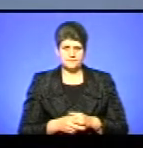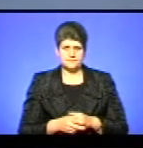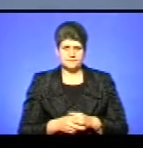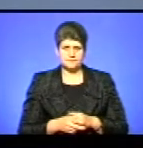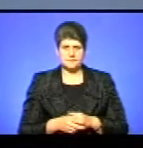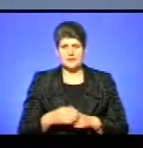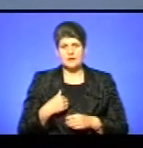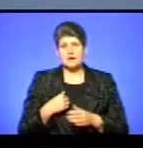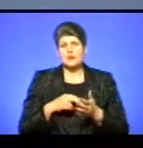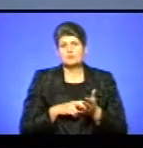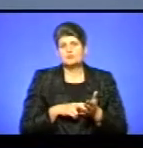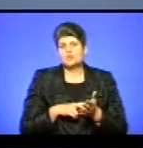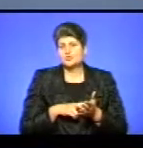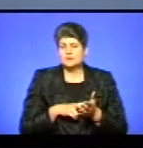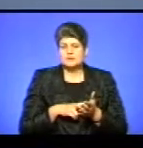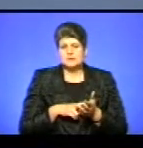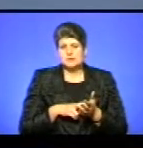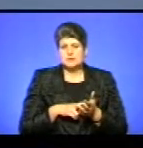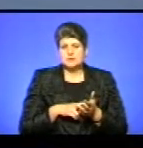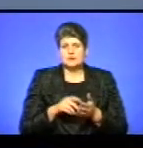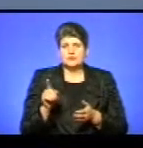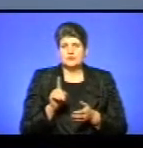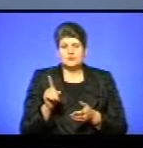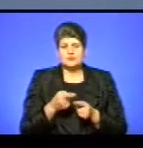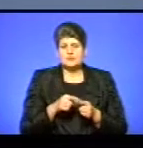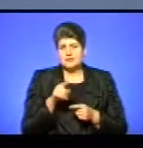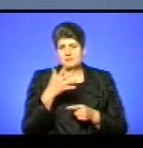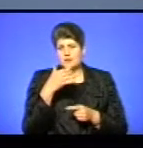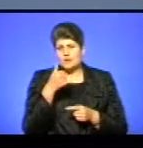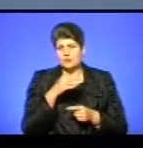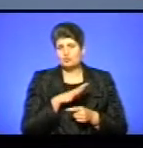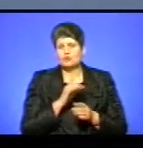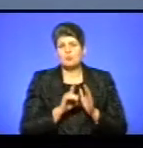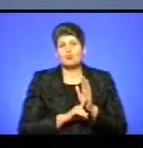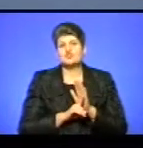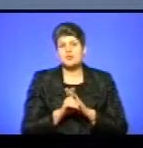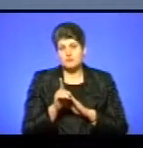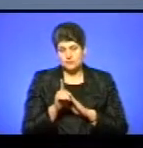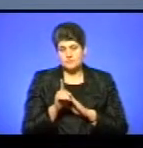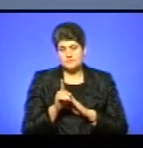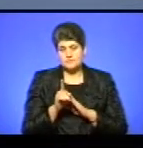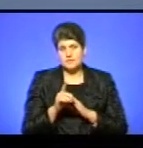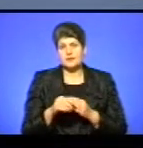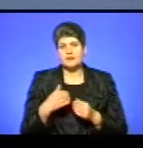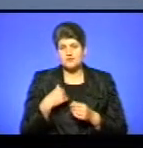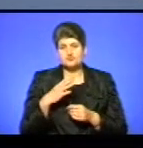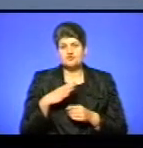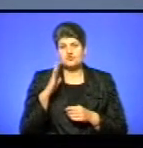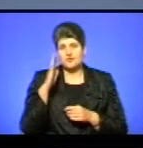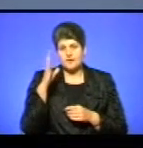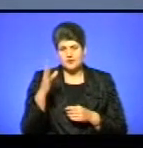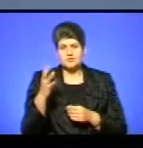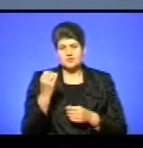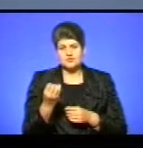Я боюсь, що цих п'ять років було тільки початком. І нас чекає ще не один рік,